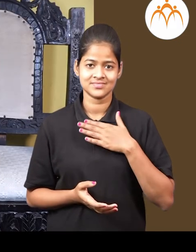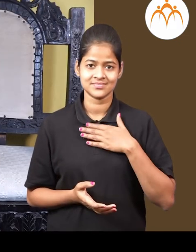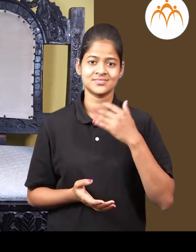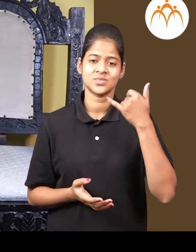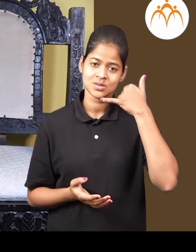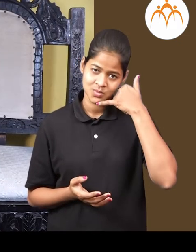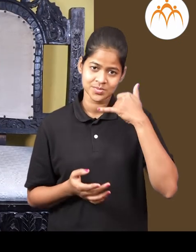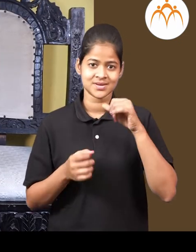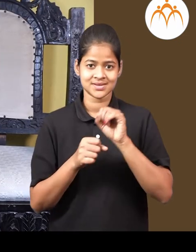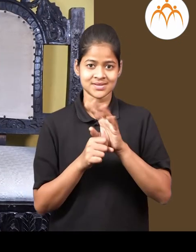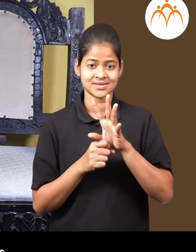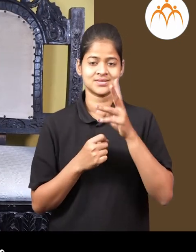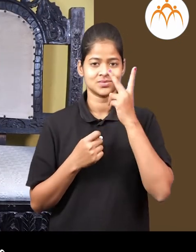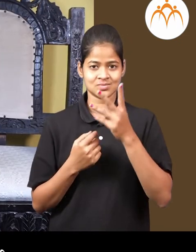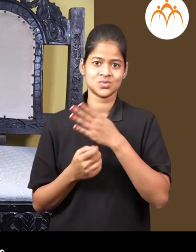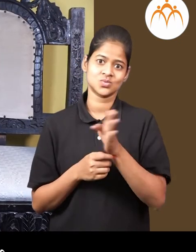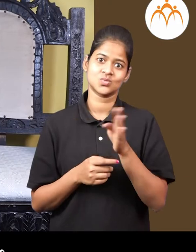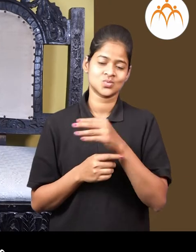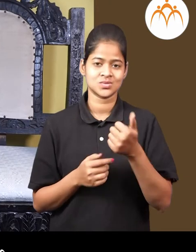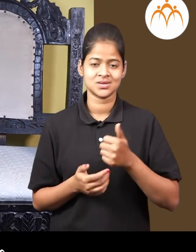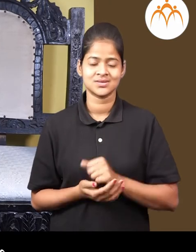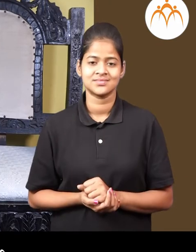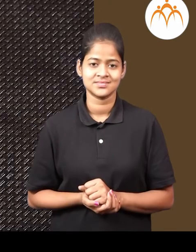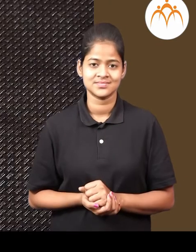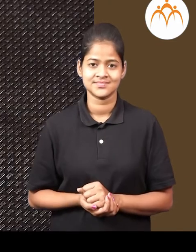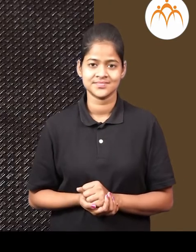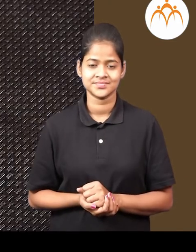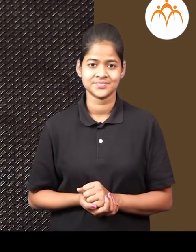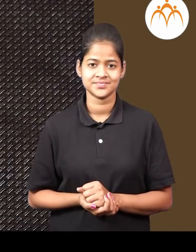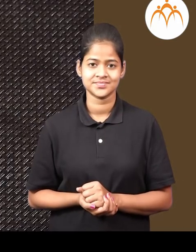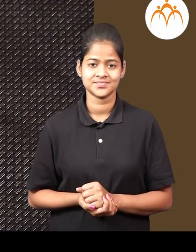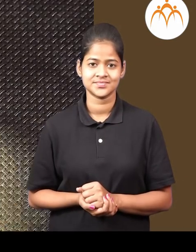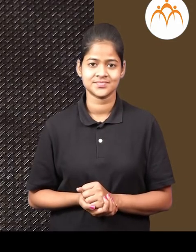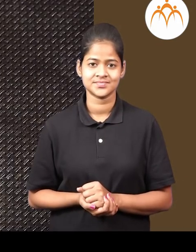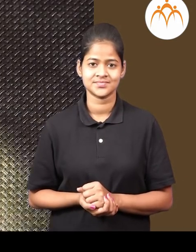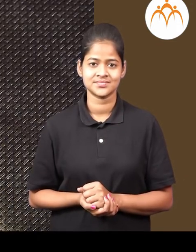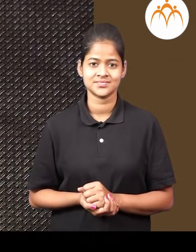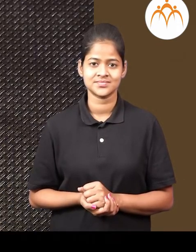माजा मोबाईल लाउन बगुया तेला। सगैन नज बगताई।